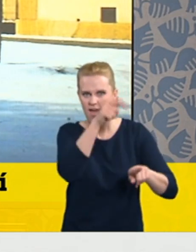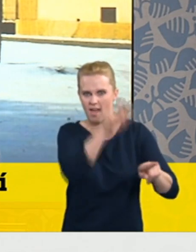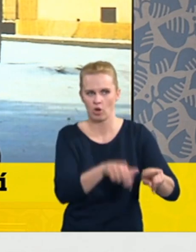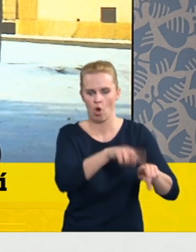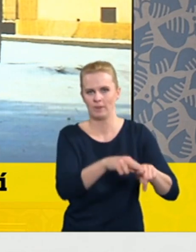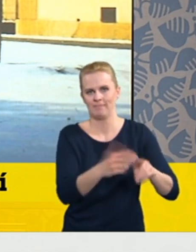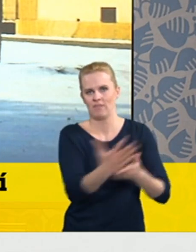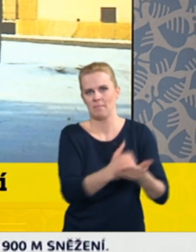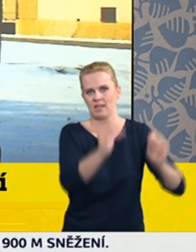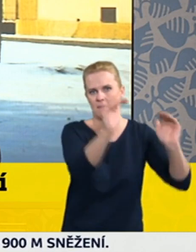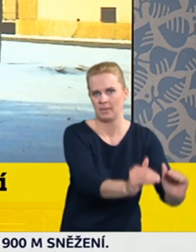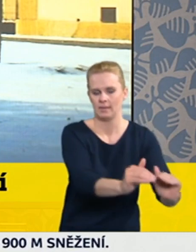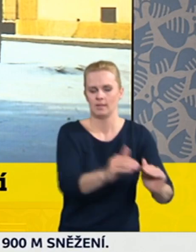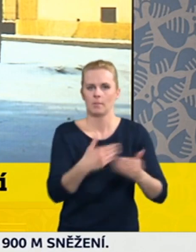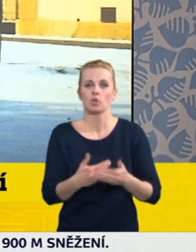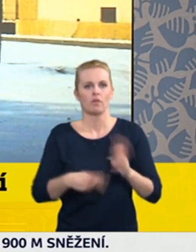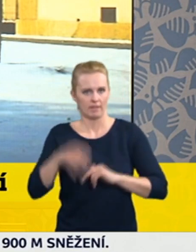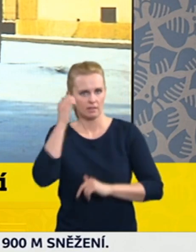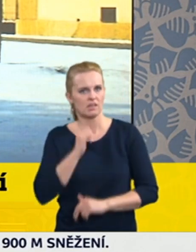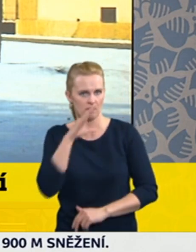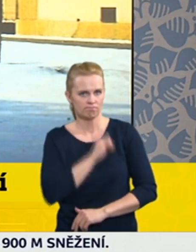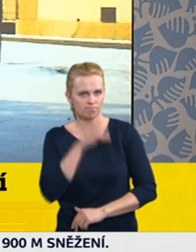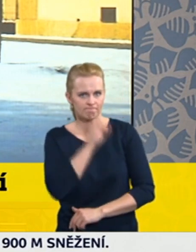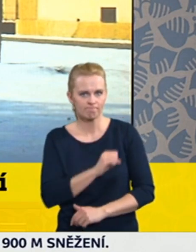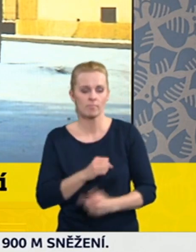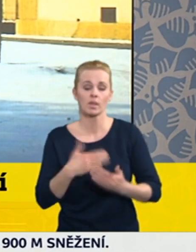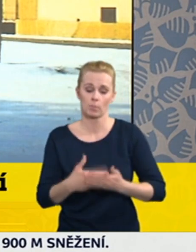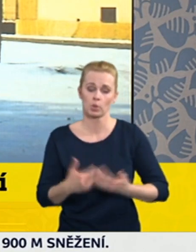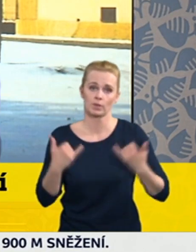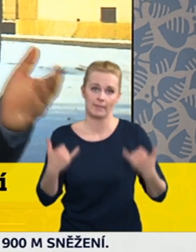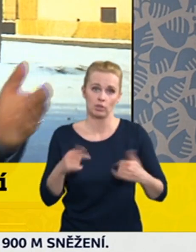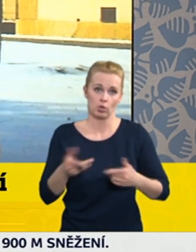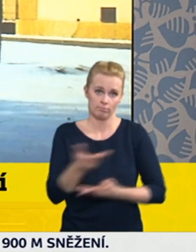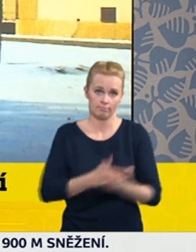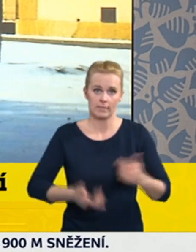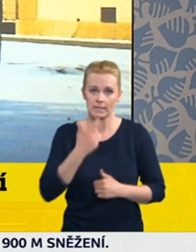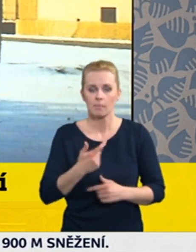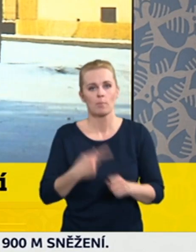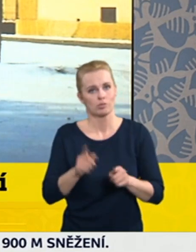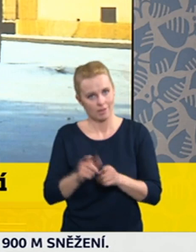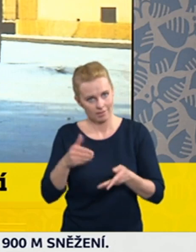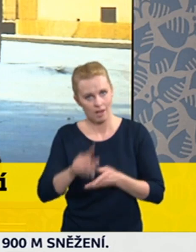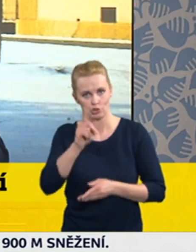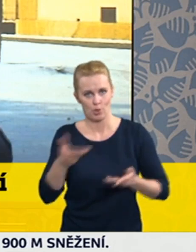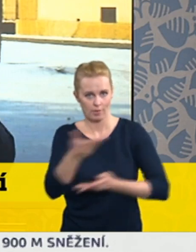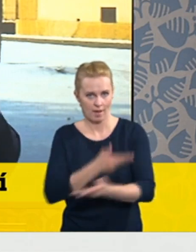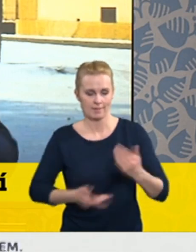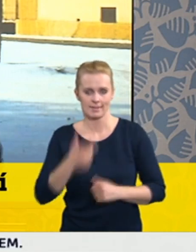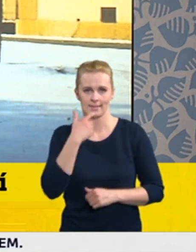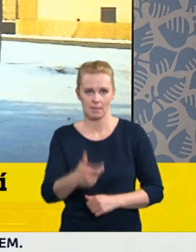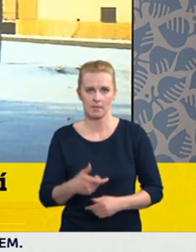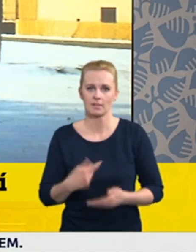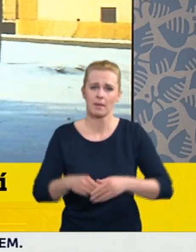bude hlavní téma, ale určitě tam bude prostor pro další otázky, takže jak apel na home office nebo celá to